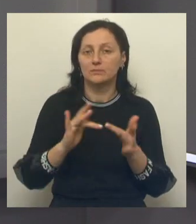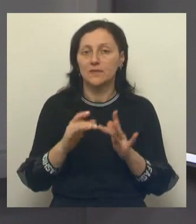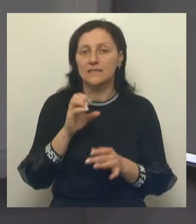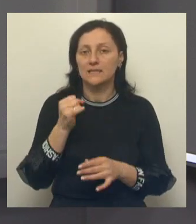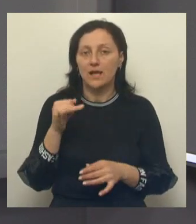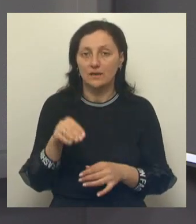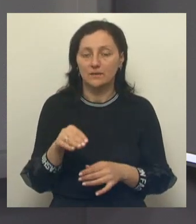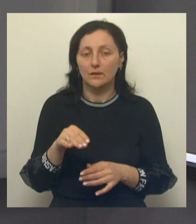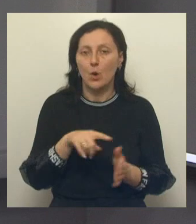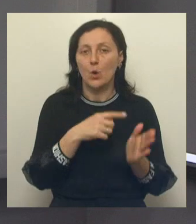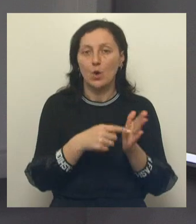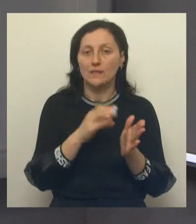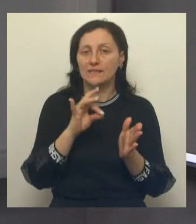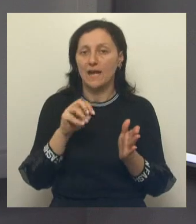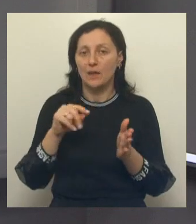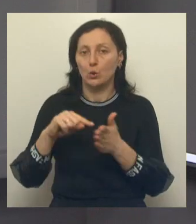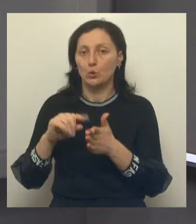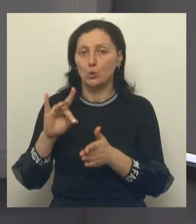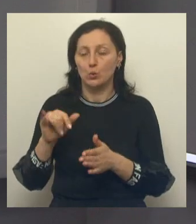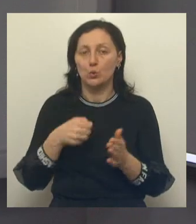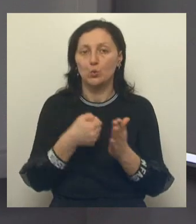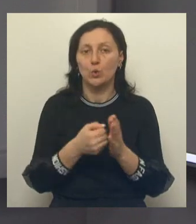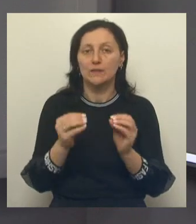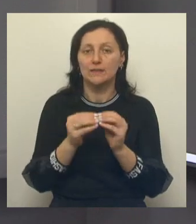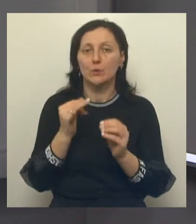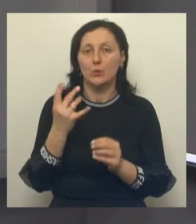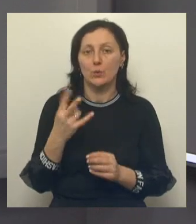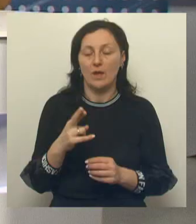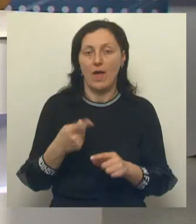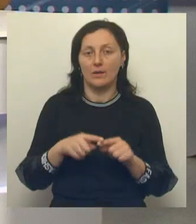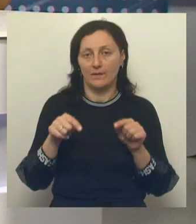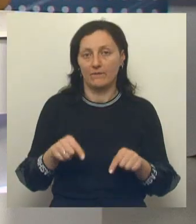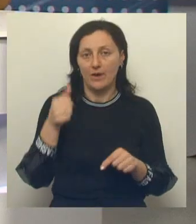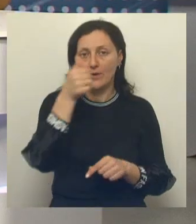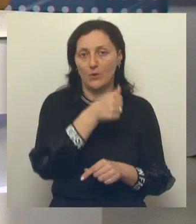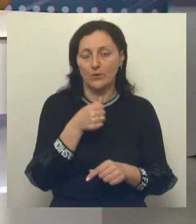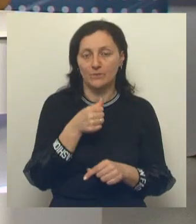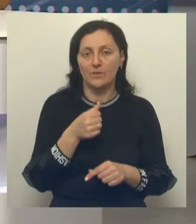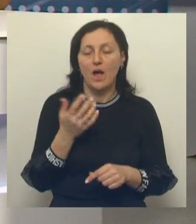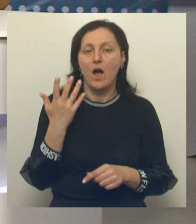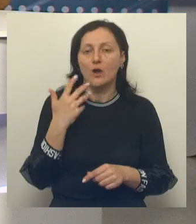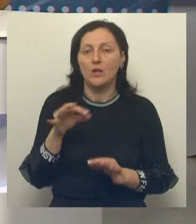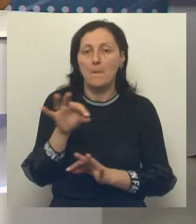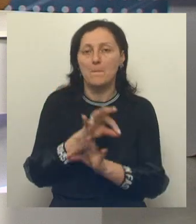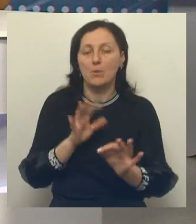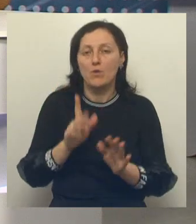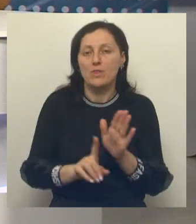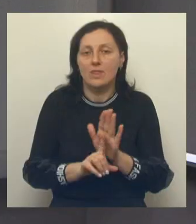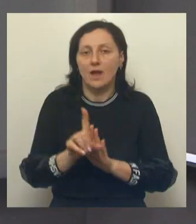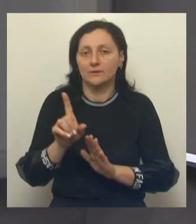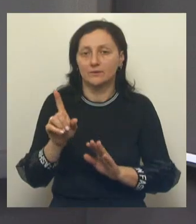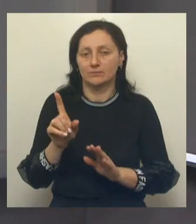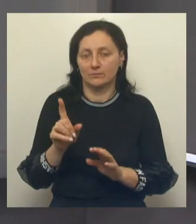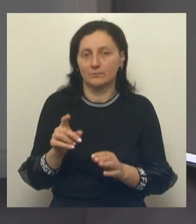загородсреда.ру до 10 июня текущего года. Когда начнется реализация проекта непосредственно?